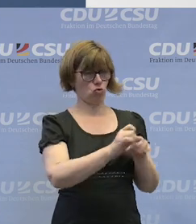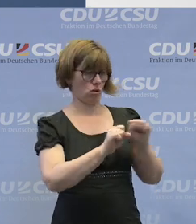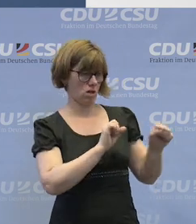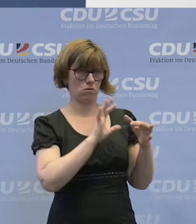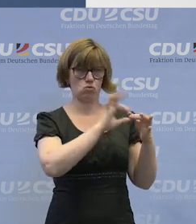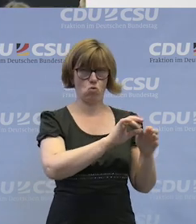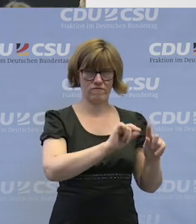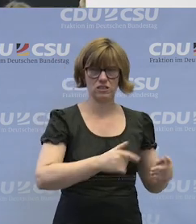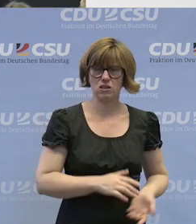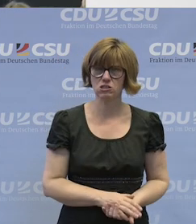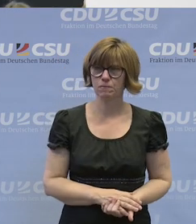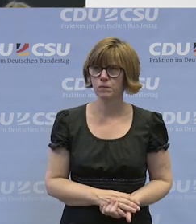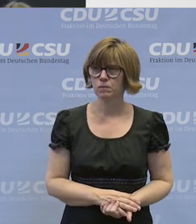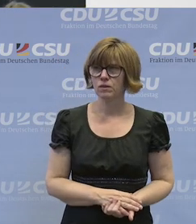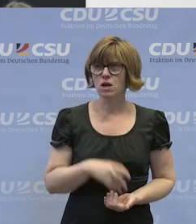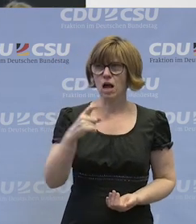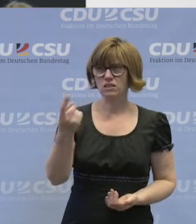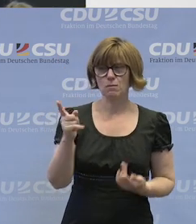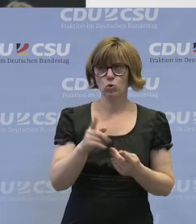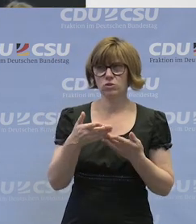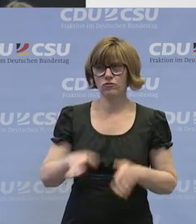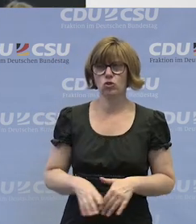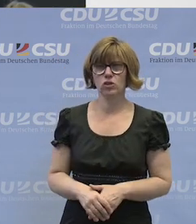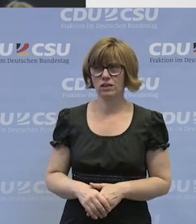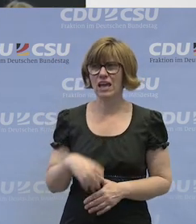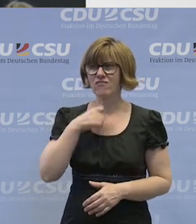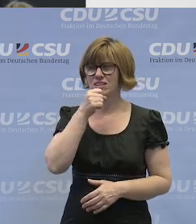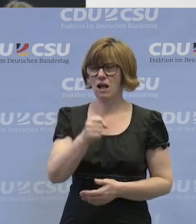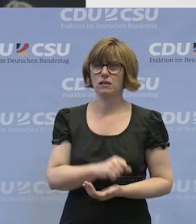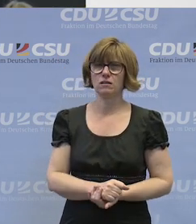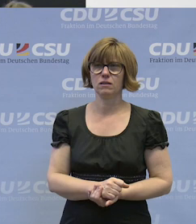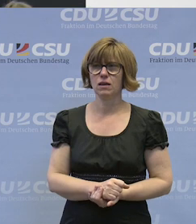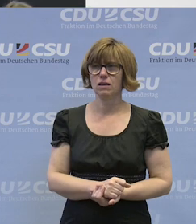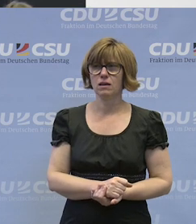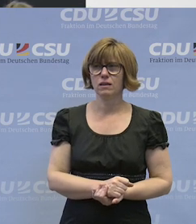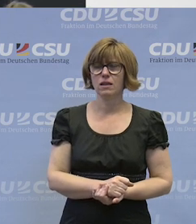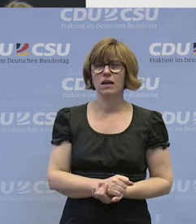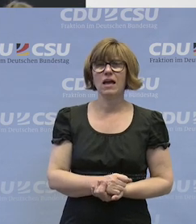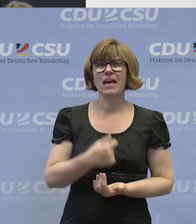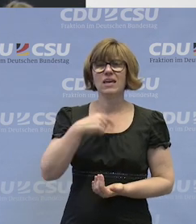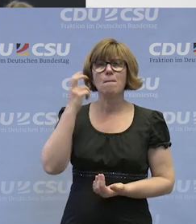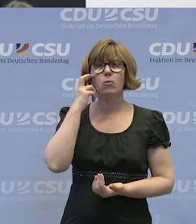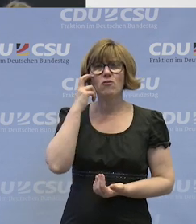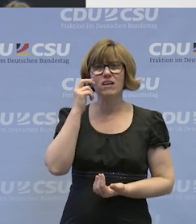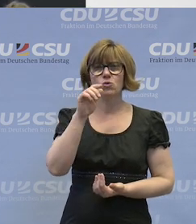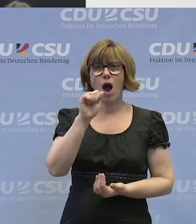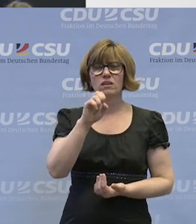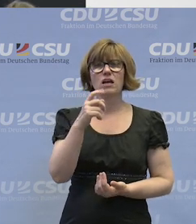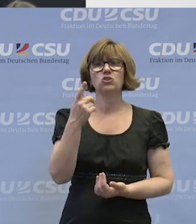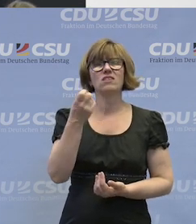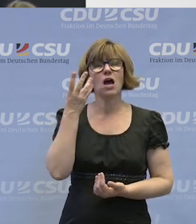reagieren. Wollen Sie sich kurz vorstellen? Ja. Ich halte es fest für Sie. Dankeschön. Also ich bin Professor Antac,